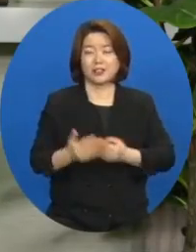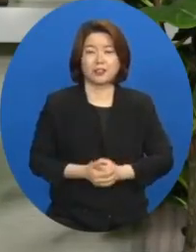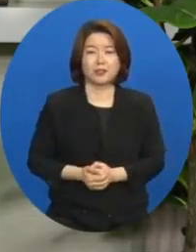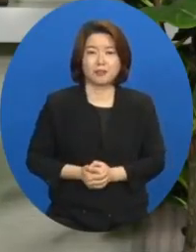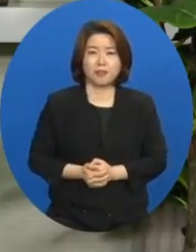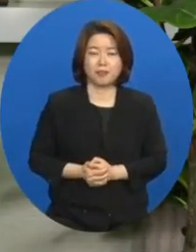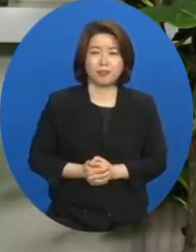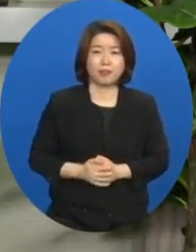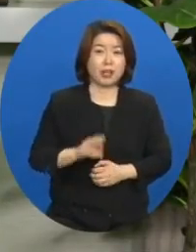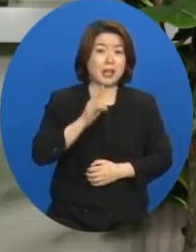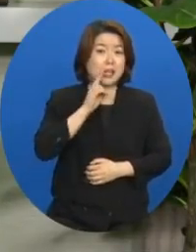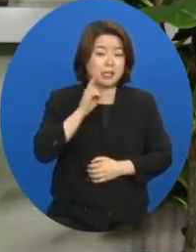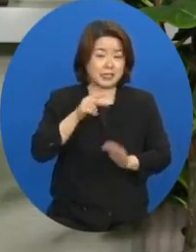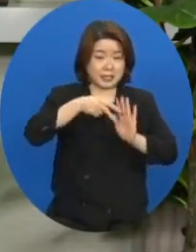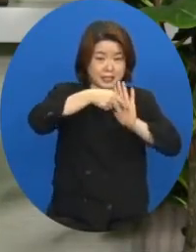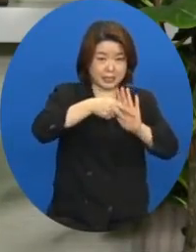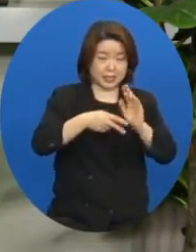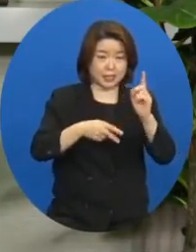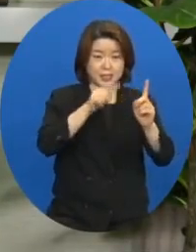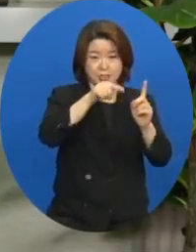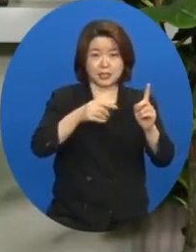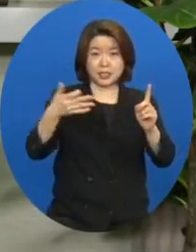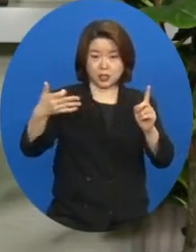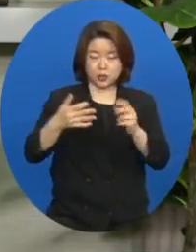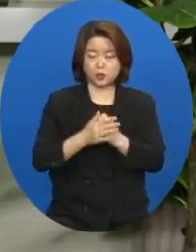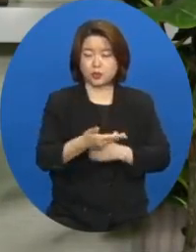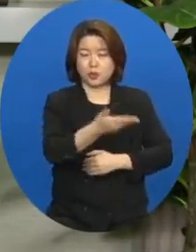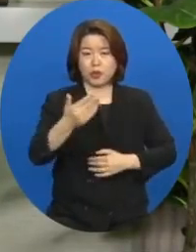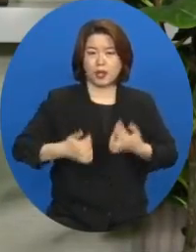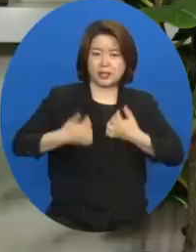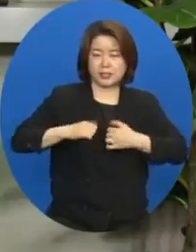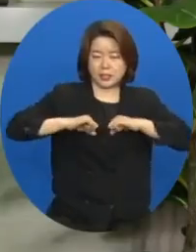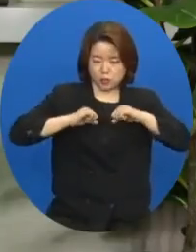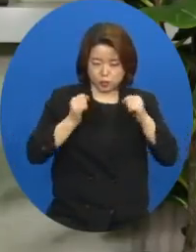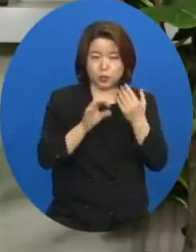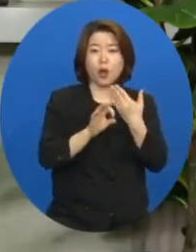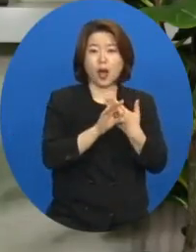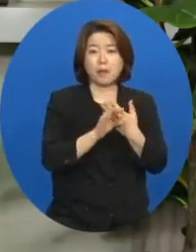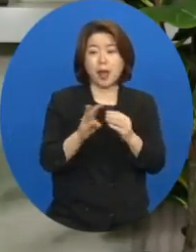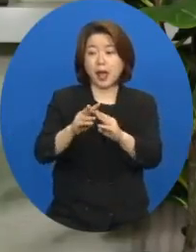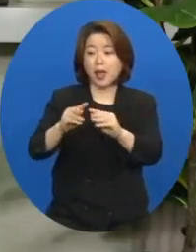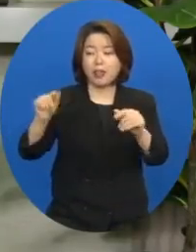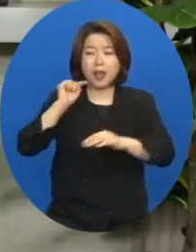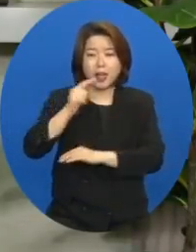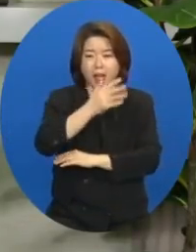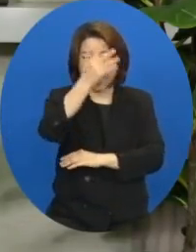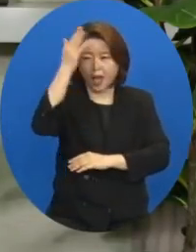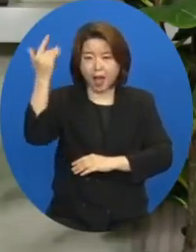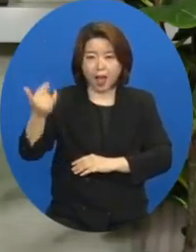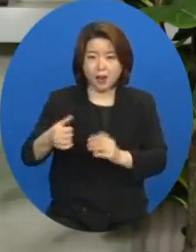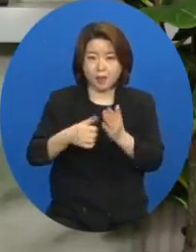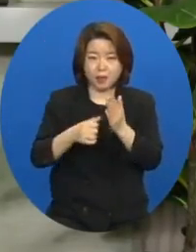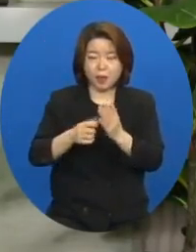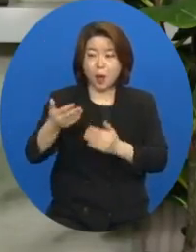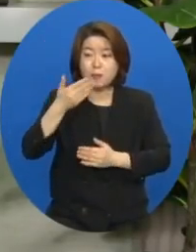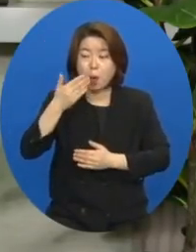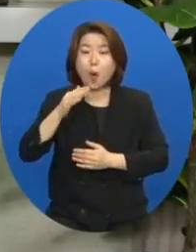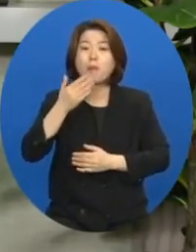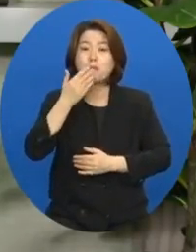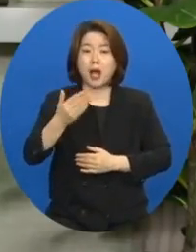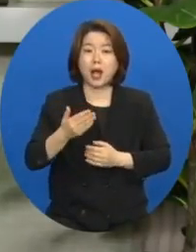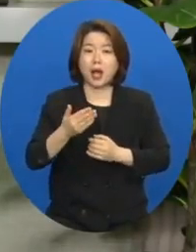2사의 1장 19절에 너희가 즐겨 순종하면 땅의 아름다운 소산을 먹을 것이요.